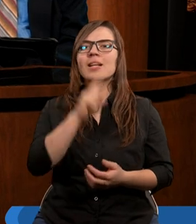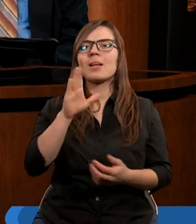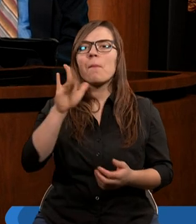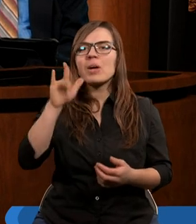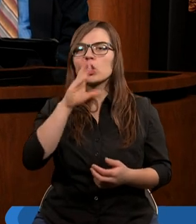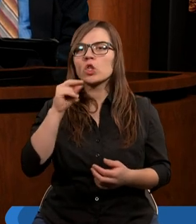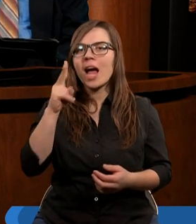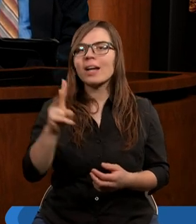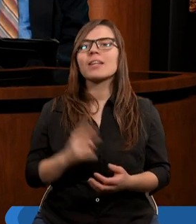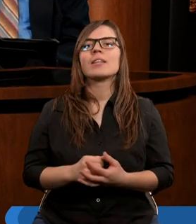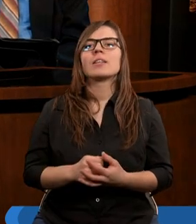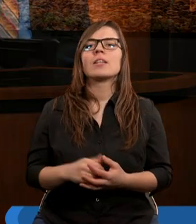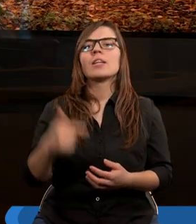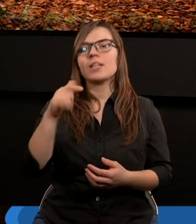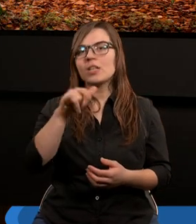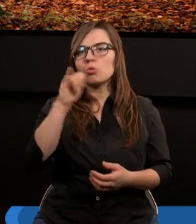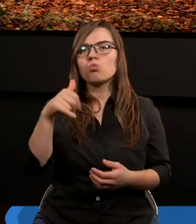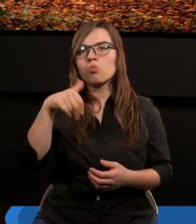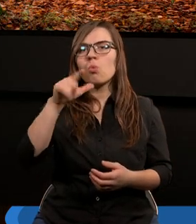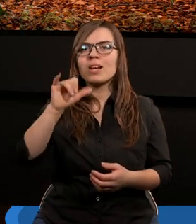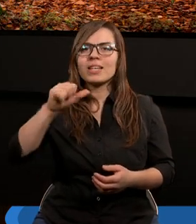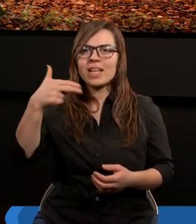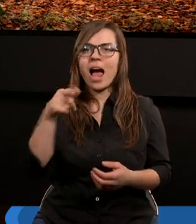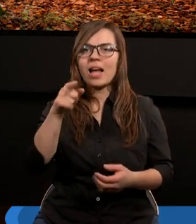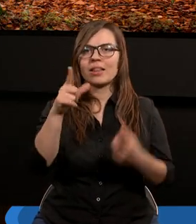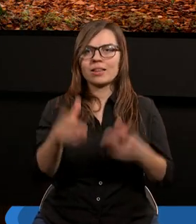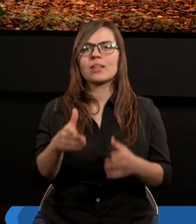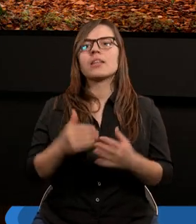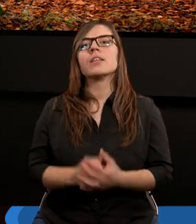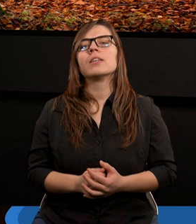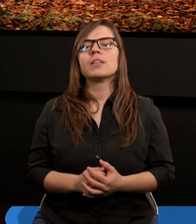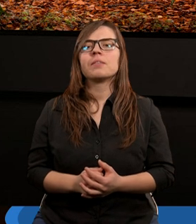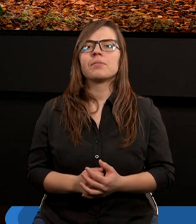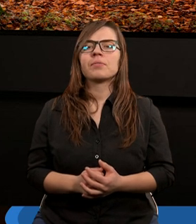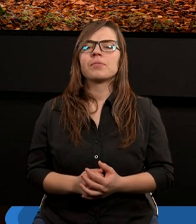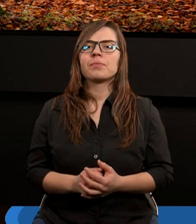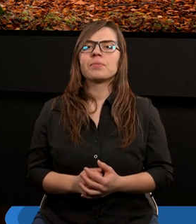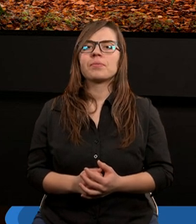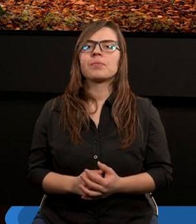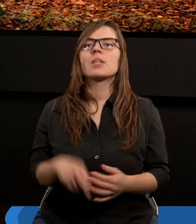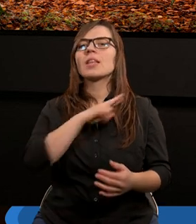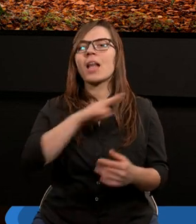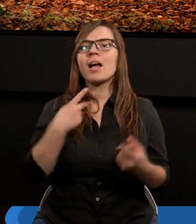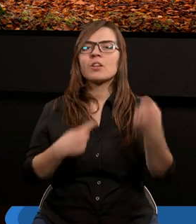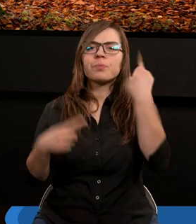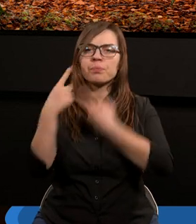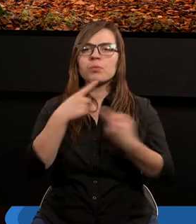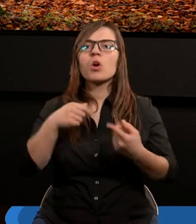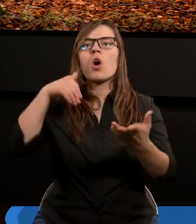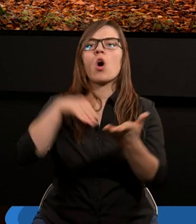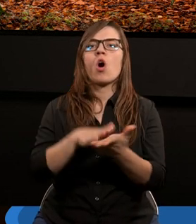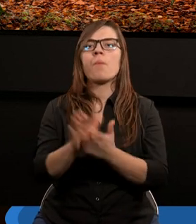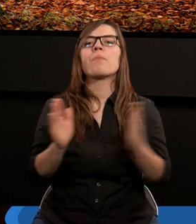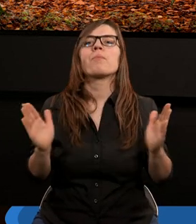Zbyszek i ja, mam na imię Julian. Nasze rozważanie